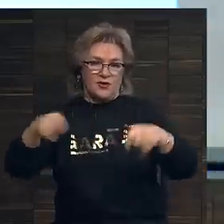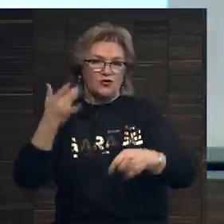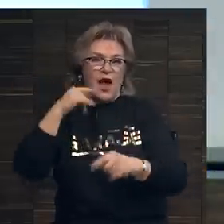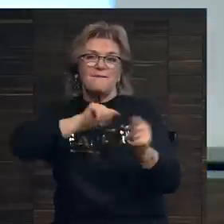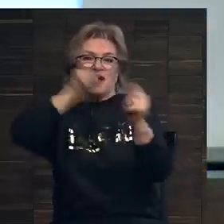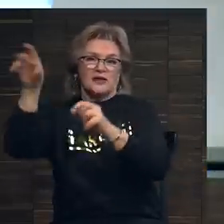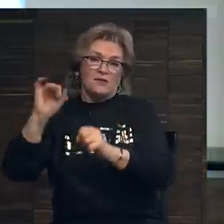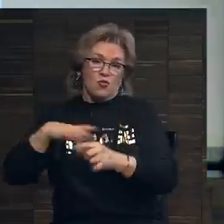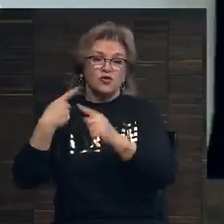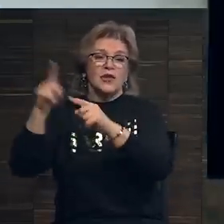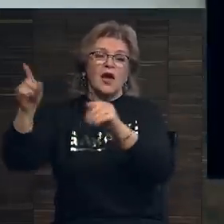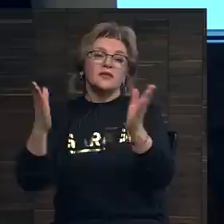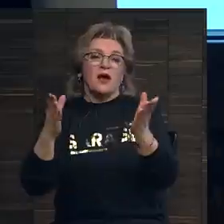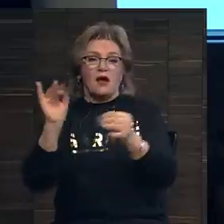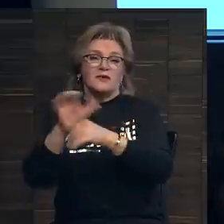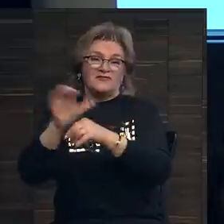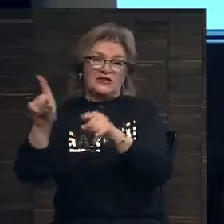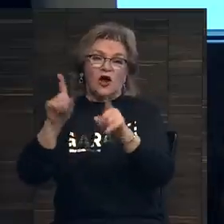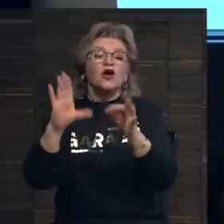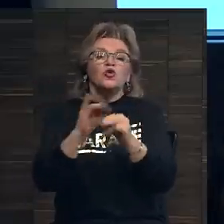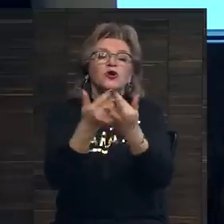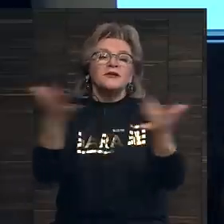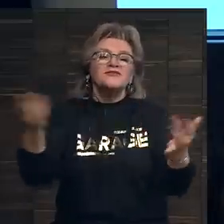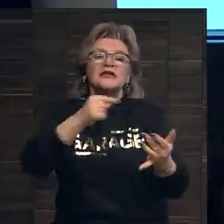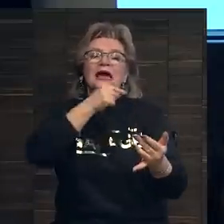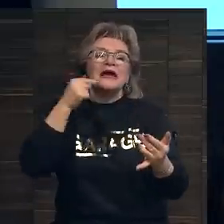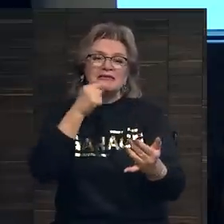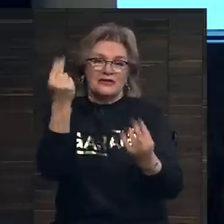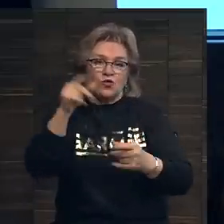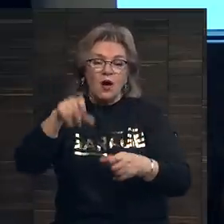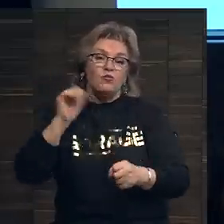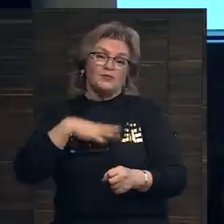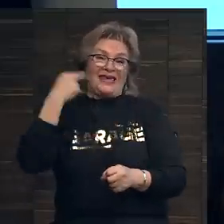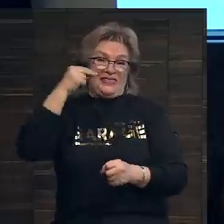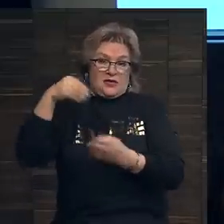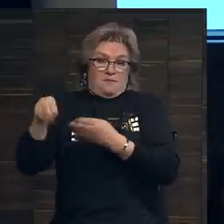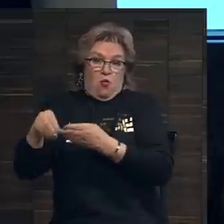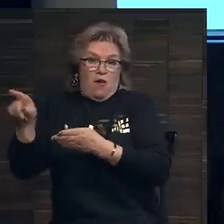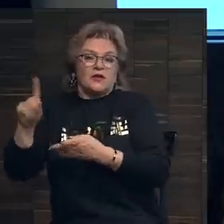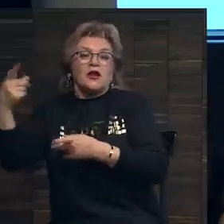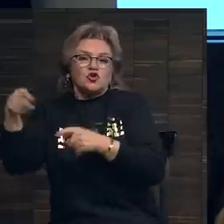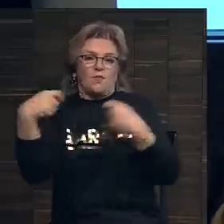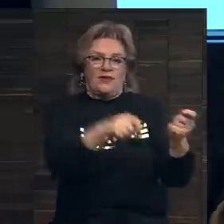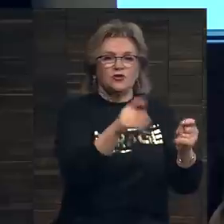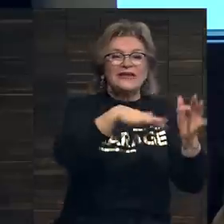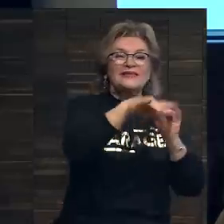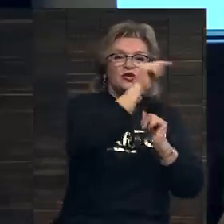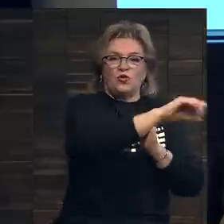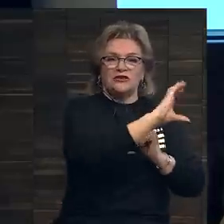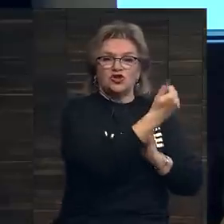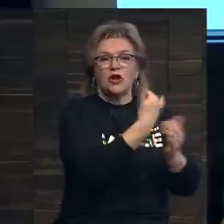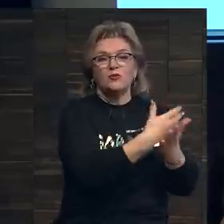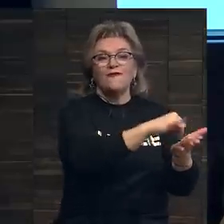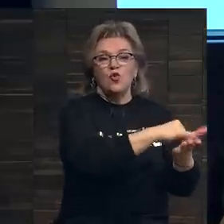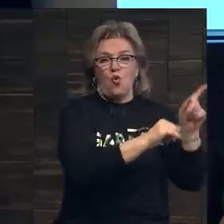американцам. Может быть, это произведения российских художников, или, может быть, китайские покупатели, но это то, что продается на территории США, в Нью